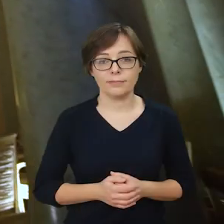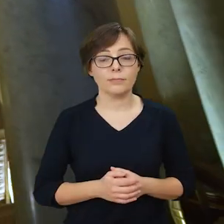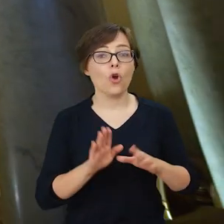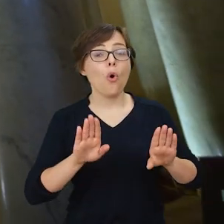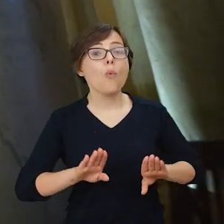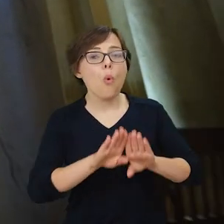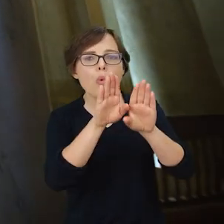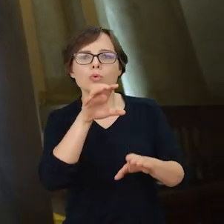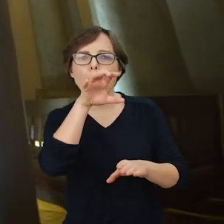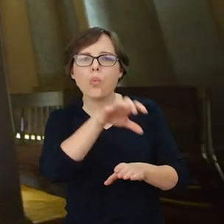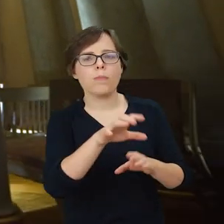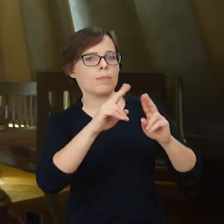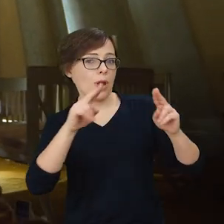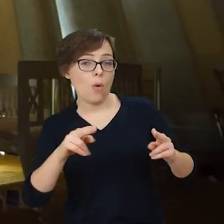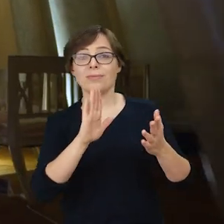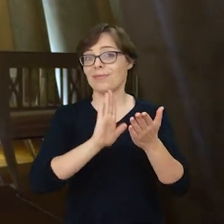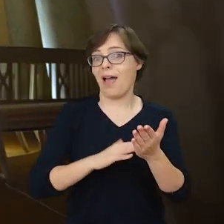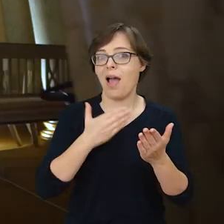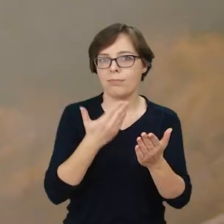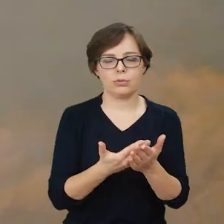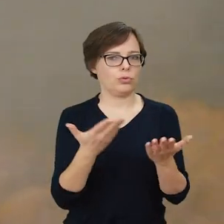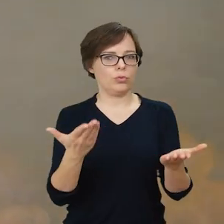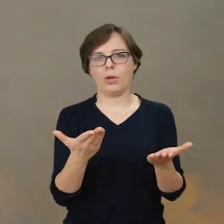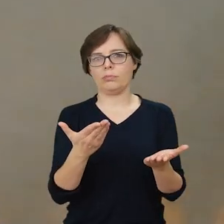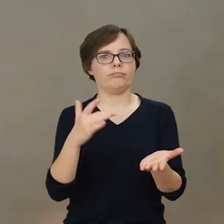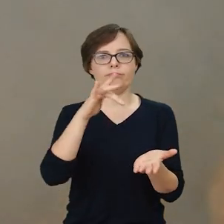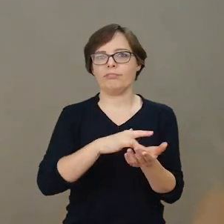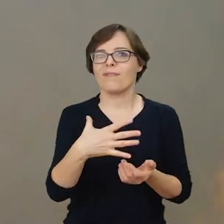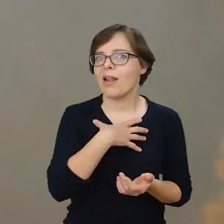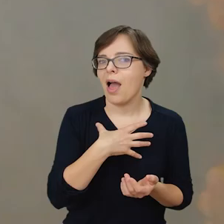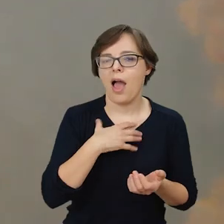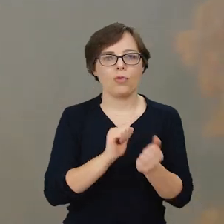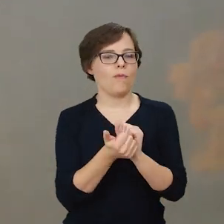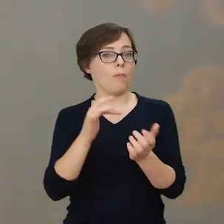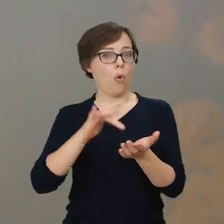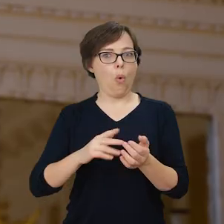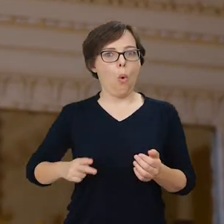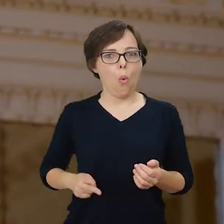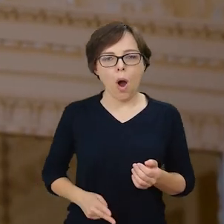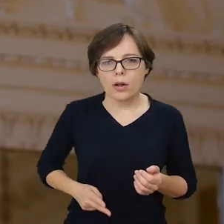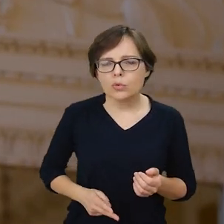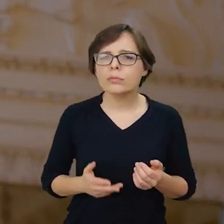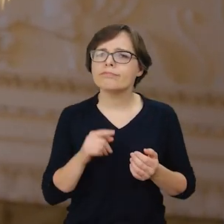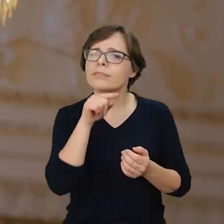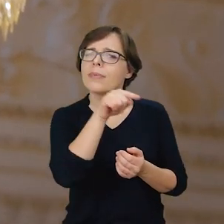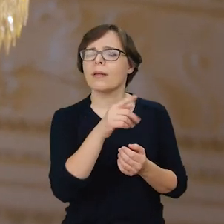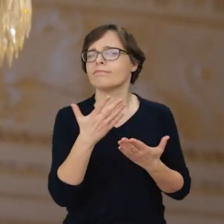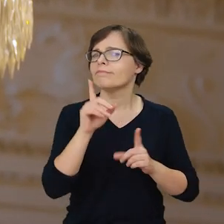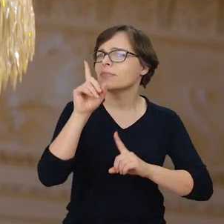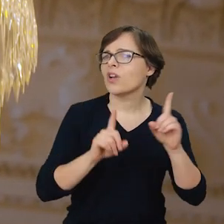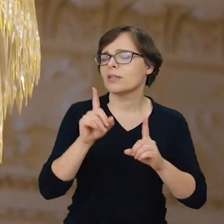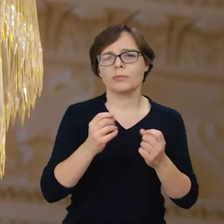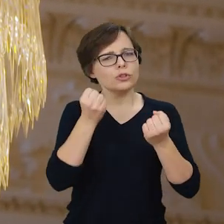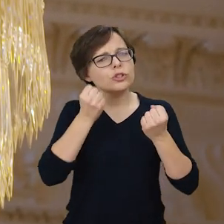W muzeach rezydencjonalnych, a do takich należą rezydencje w Wilanowie i Łańcucie, czasami